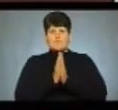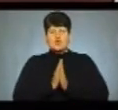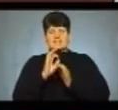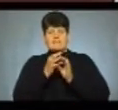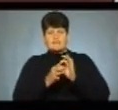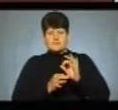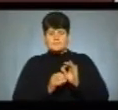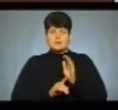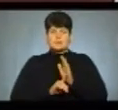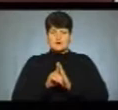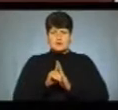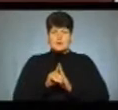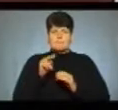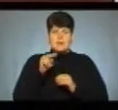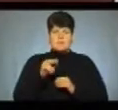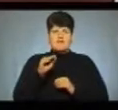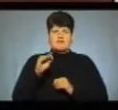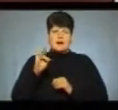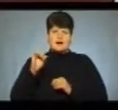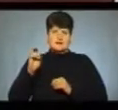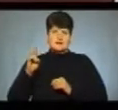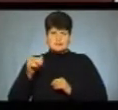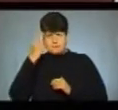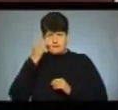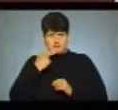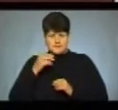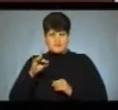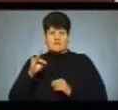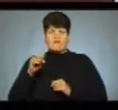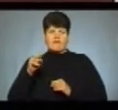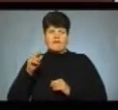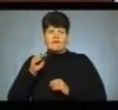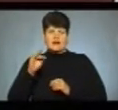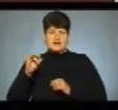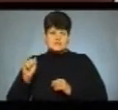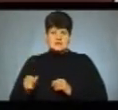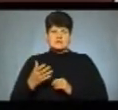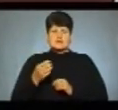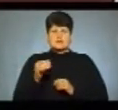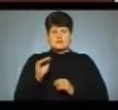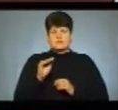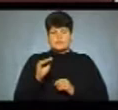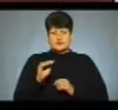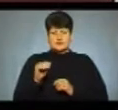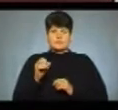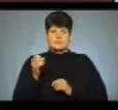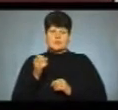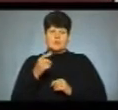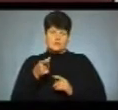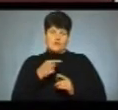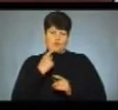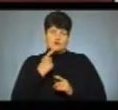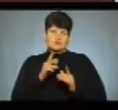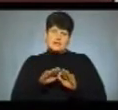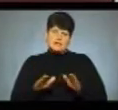започаткував святіший отець Папа Франциск. Він проголосив в жовтень 2019 року місійним місяцем. Папа закликав, щоб діти